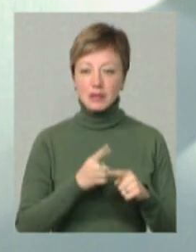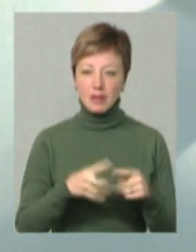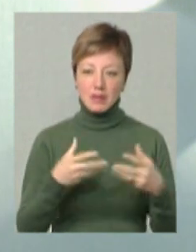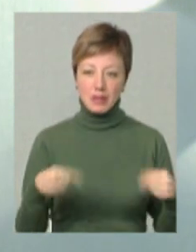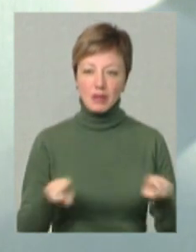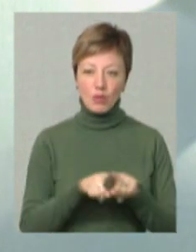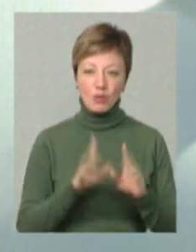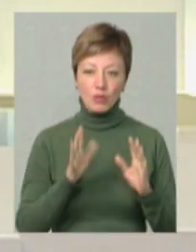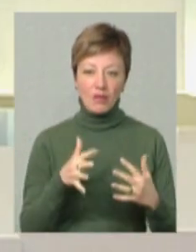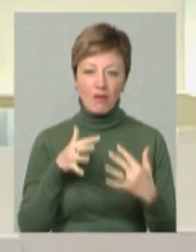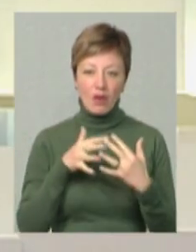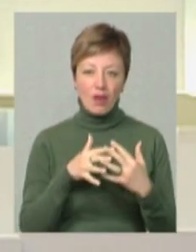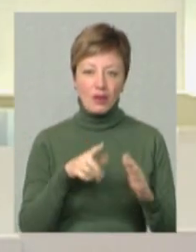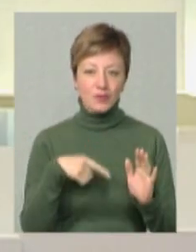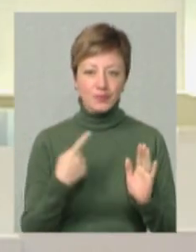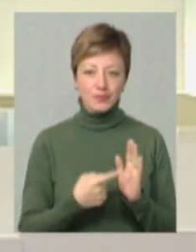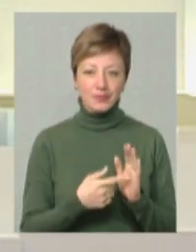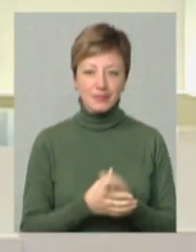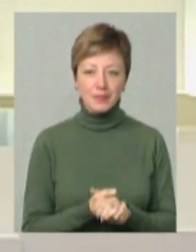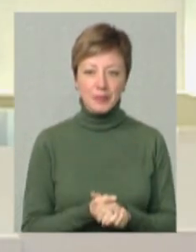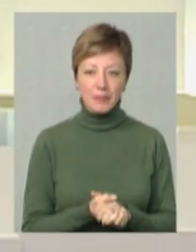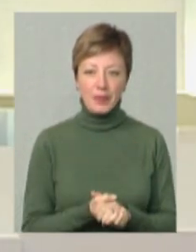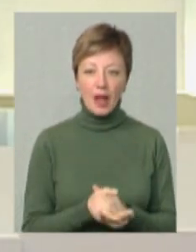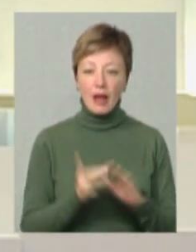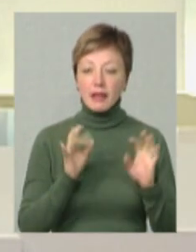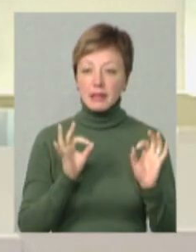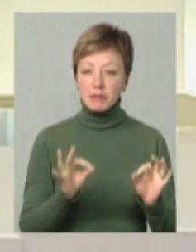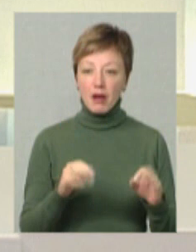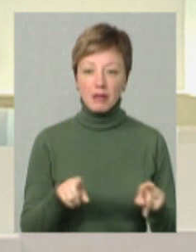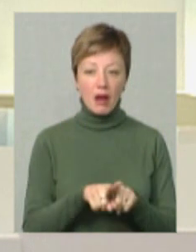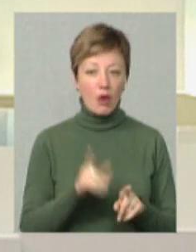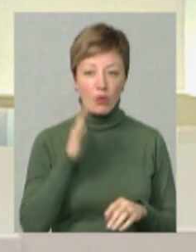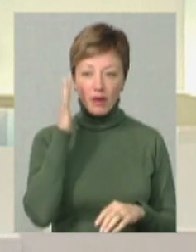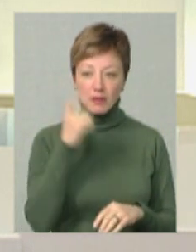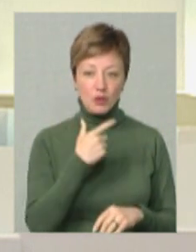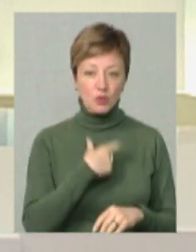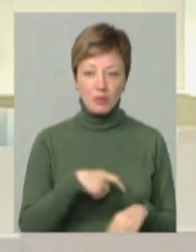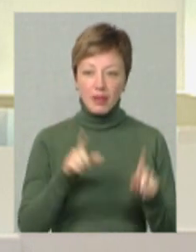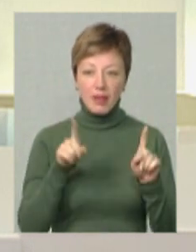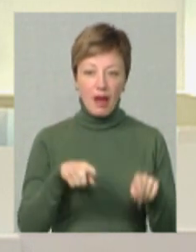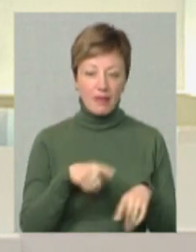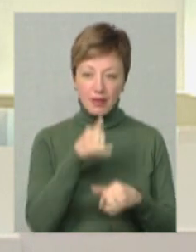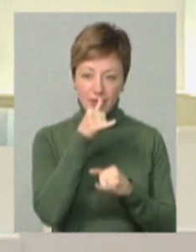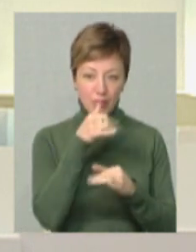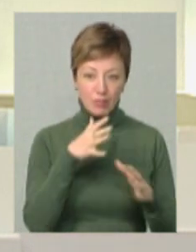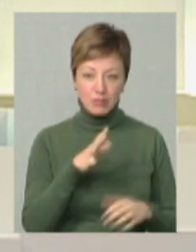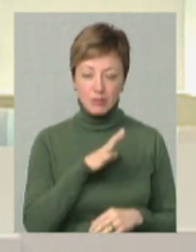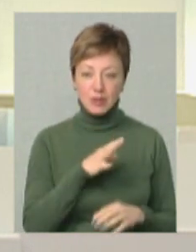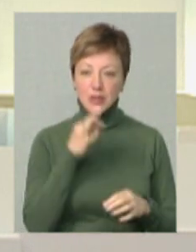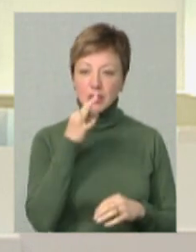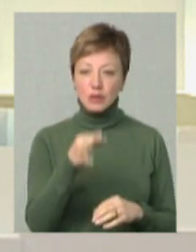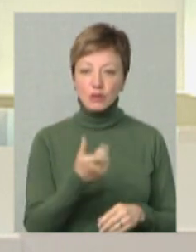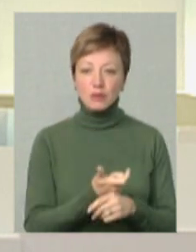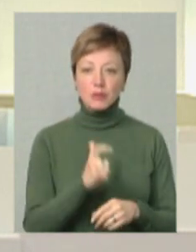буде от такою воєнною? Ну, насправді, таке уявляти собі навіть і не приходилось. І скажу